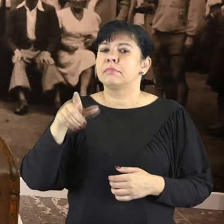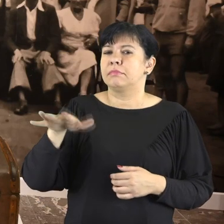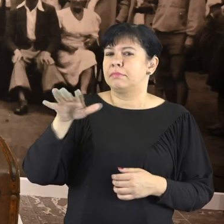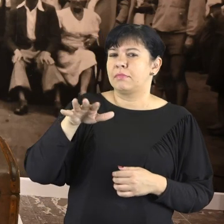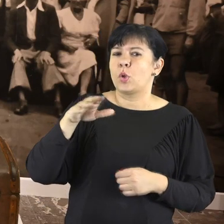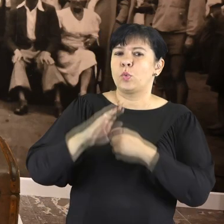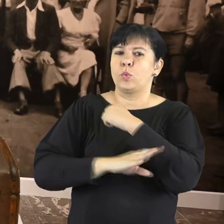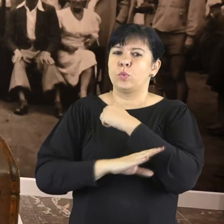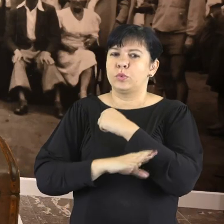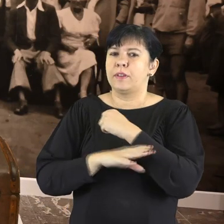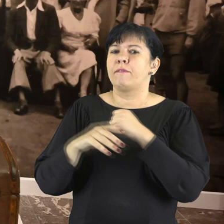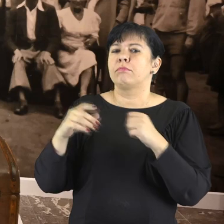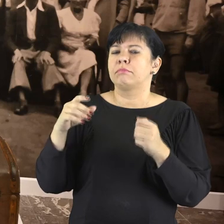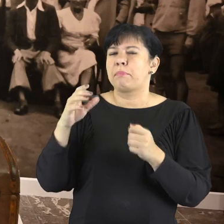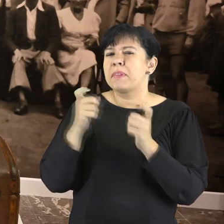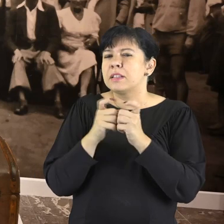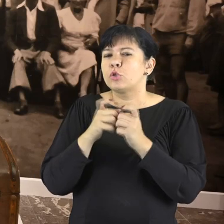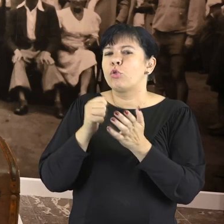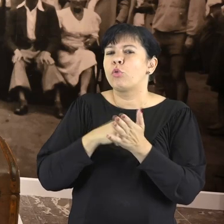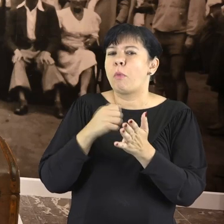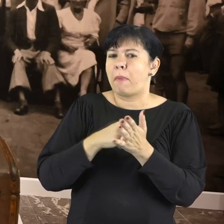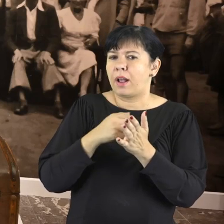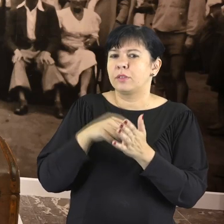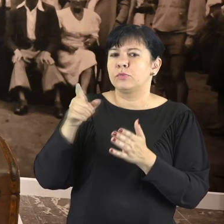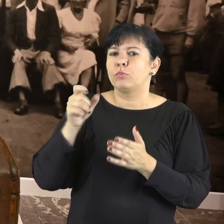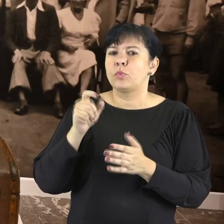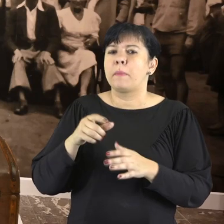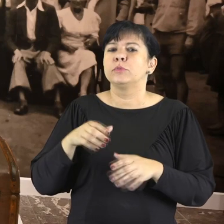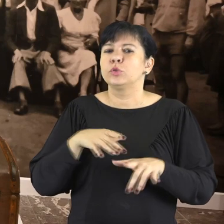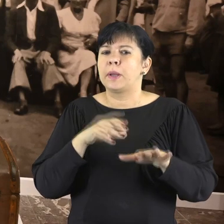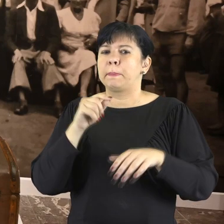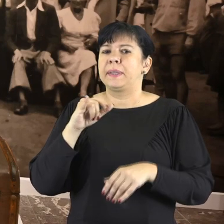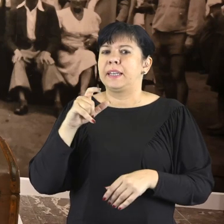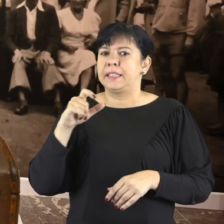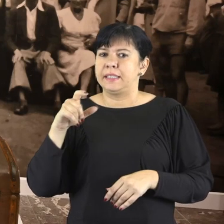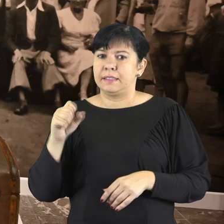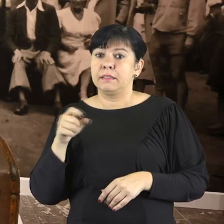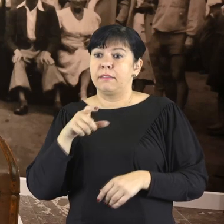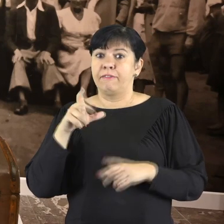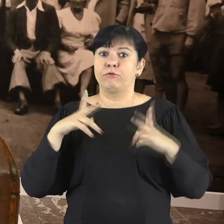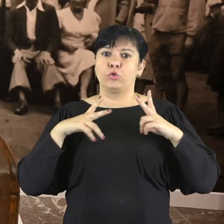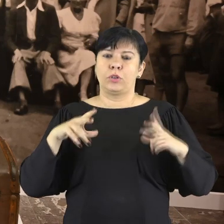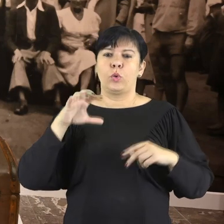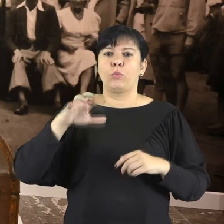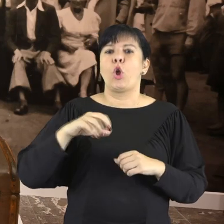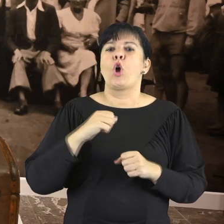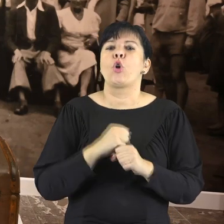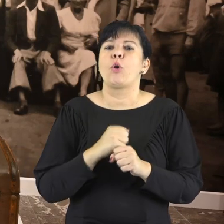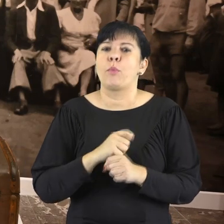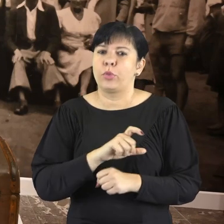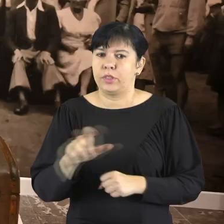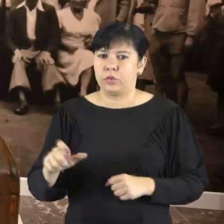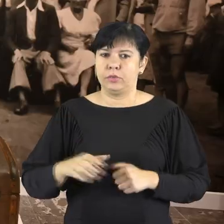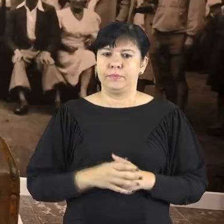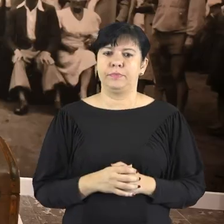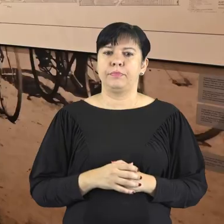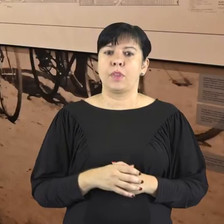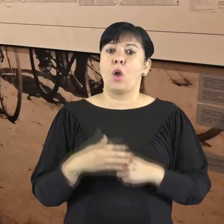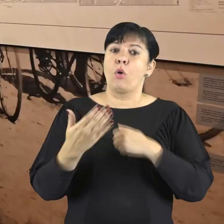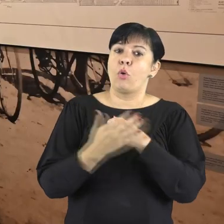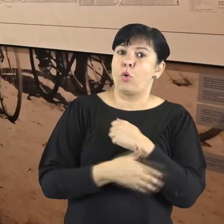latach 30. do Józefowa koło Tomaszowa Mazowieckiego nad Pipilice, gdzie były organizowane czasy robotnicze.